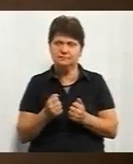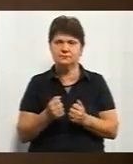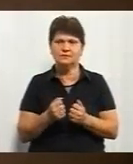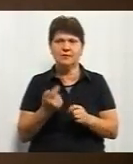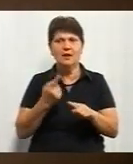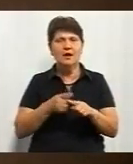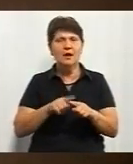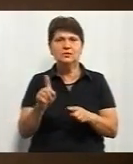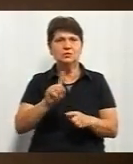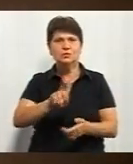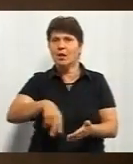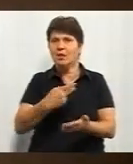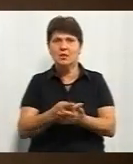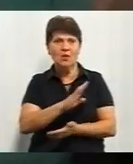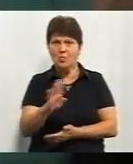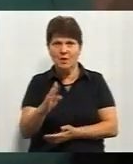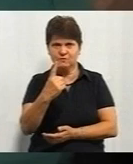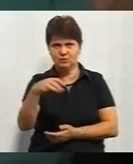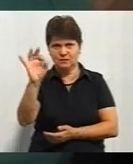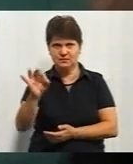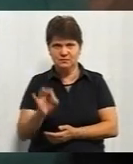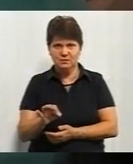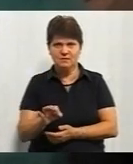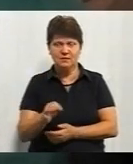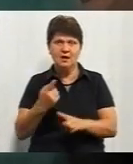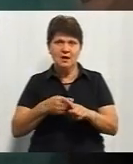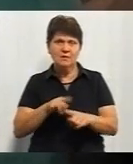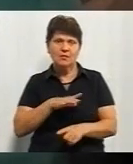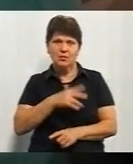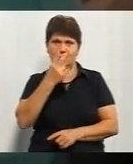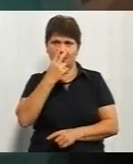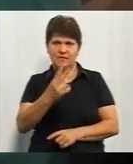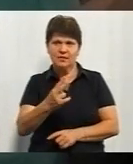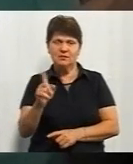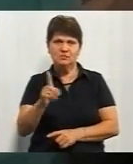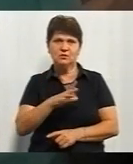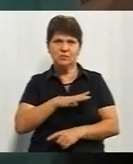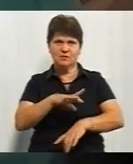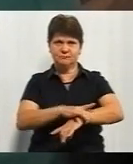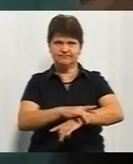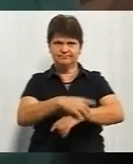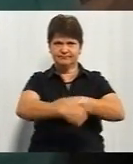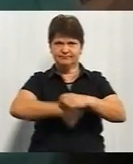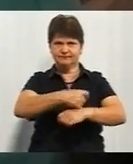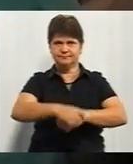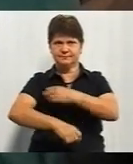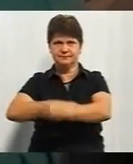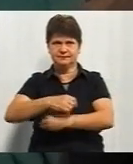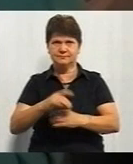він не впав, то це в 100%. На зап'ястях було видно сліди, що він був прив'язаний на ліжко.